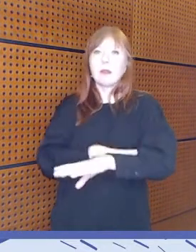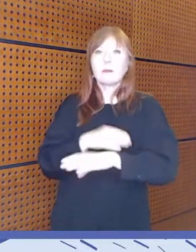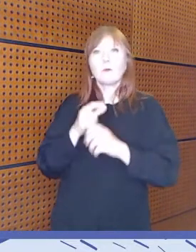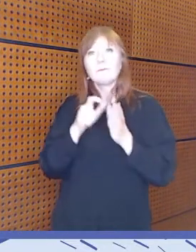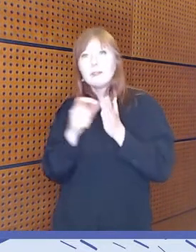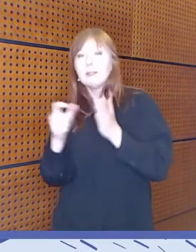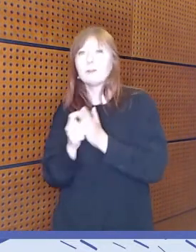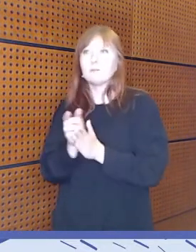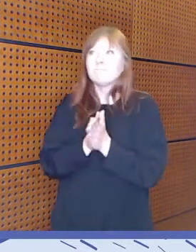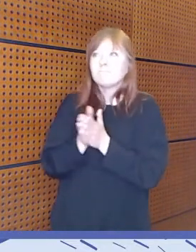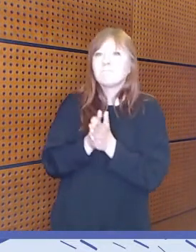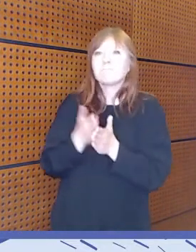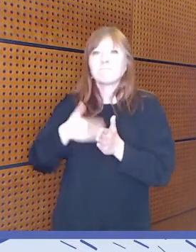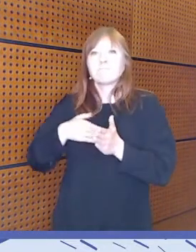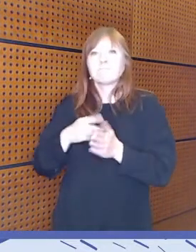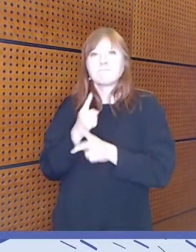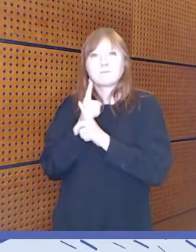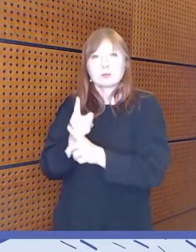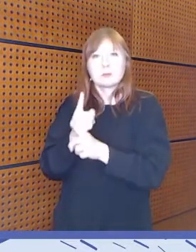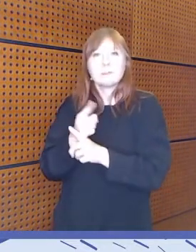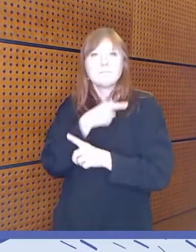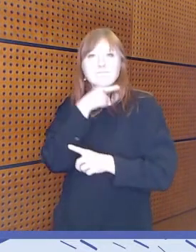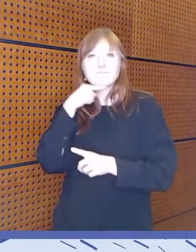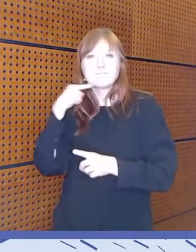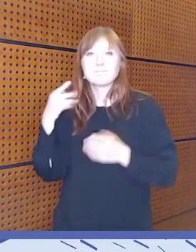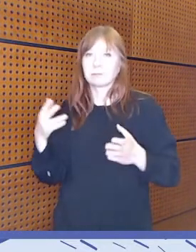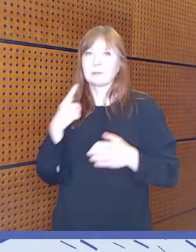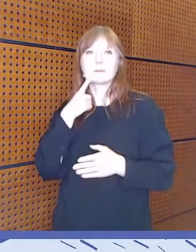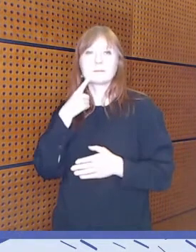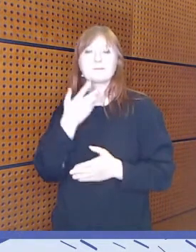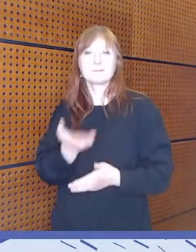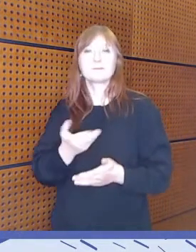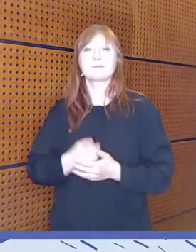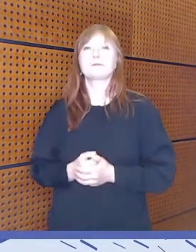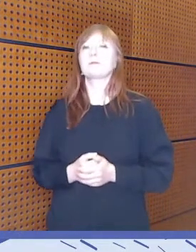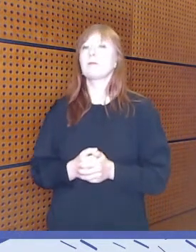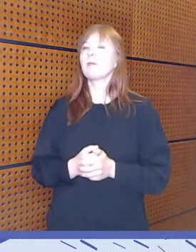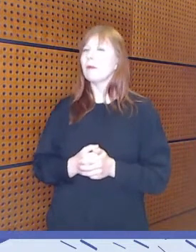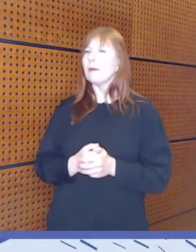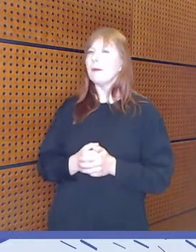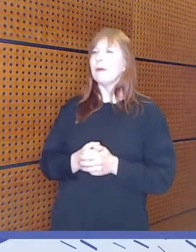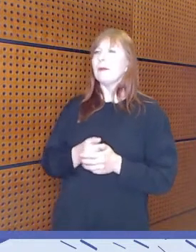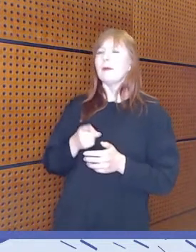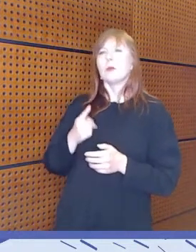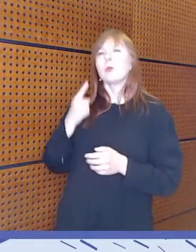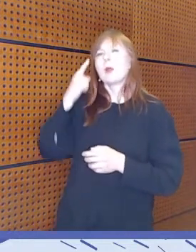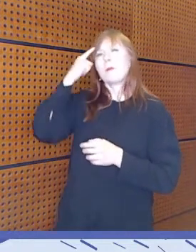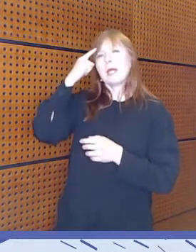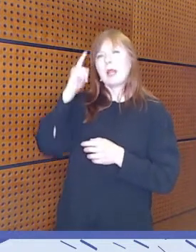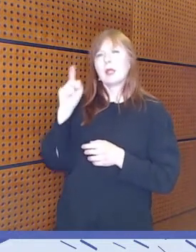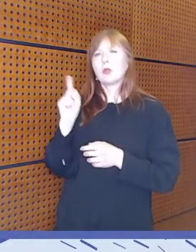Ja hyvin runsaslukuisesti. Tuleeko sinulle mieleen mitään